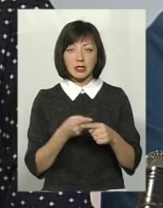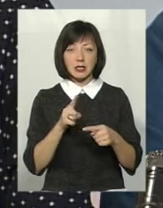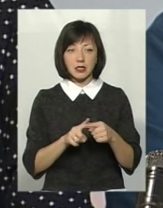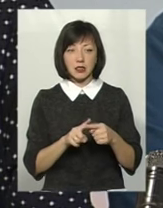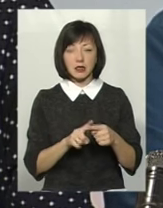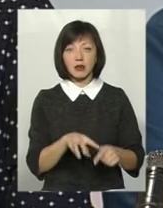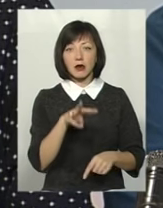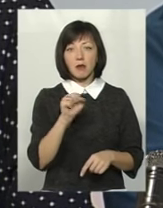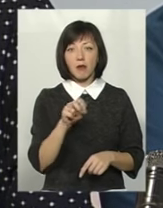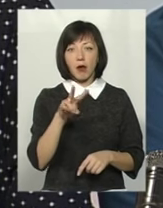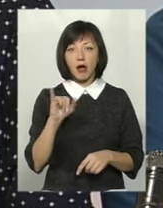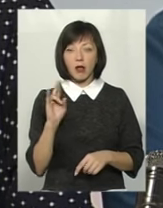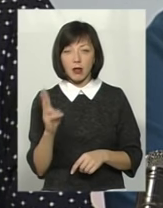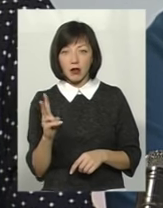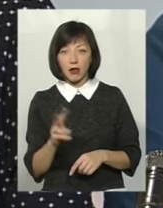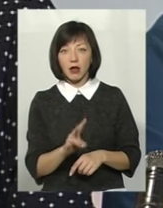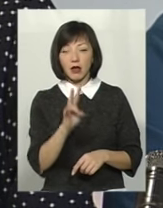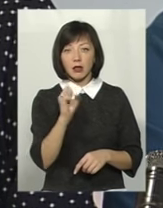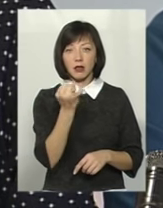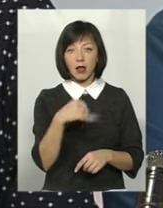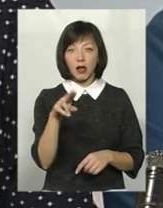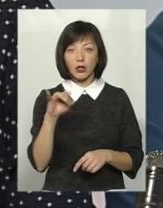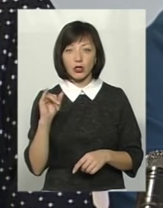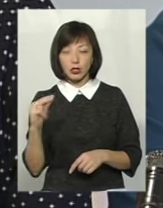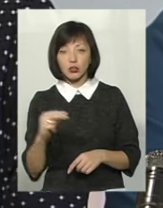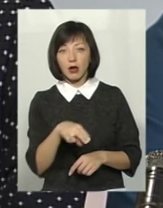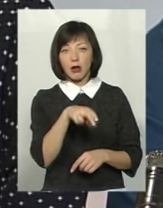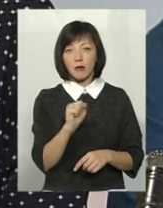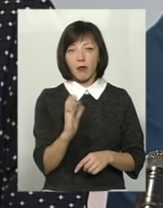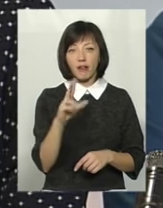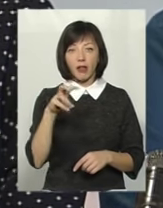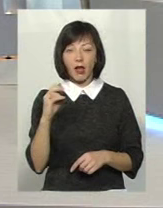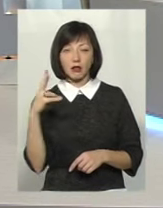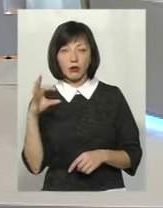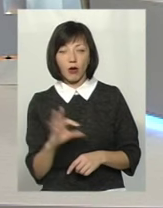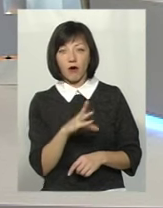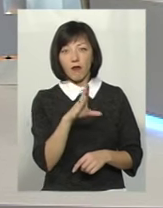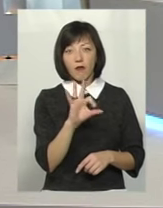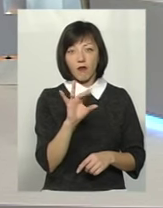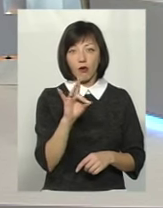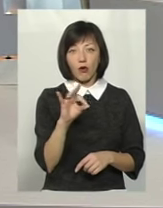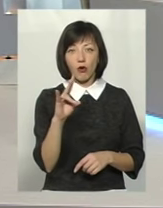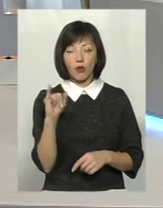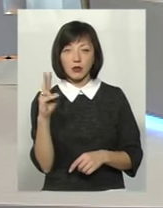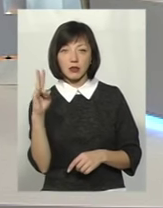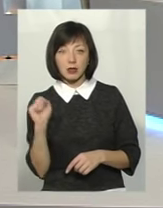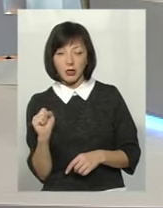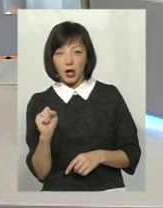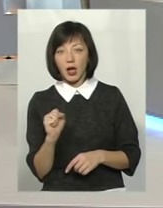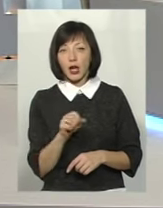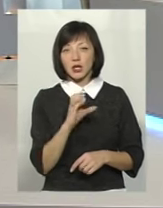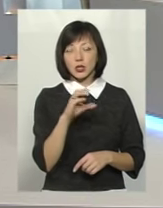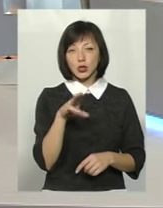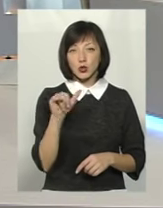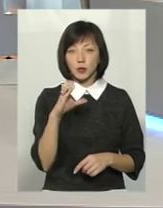це Галина Малик, Ніна Найдич, Марина Павленко, Леся Вороніна, Тетяна Стус. Це сучасні